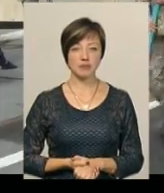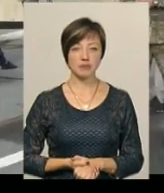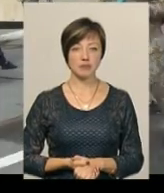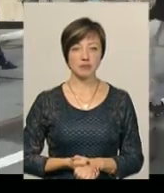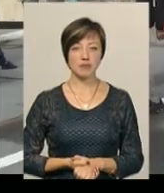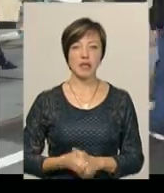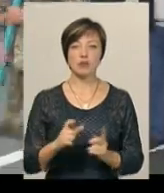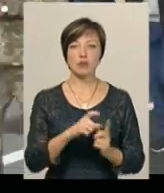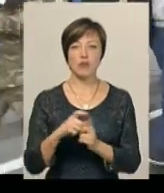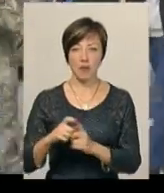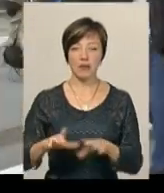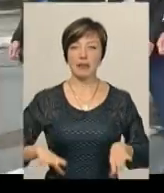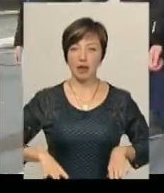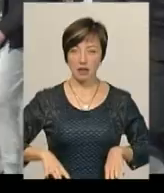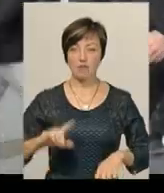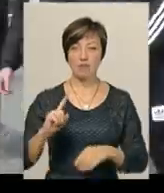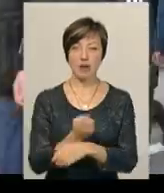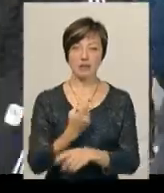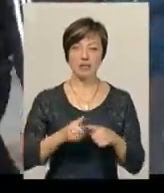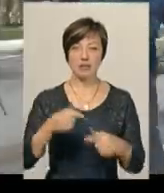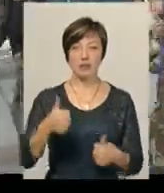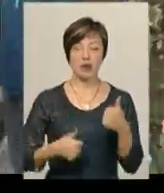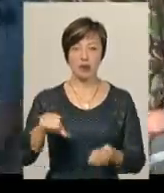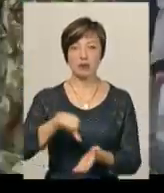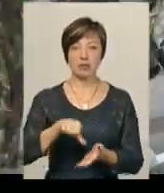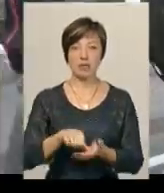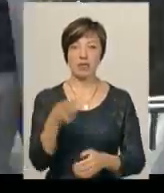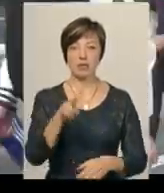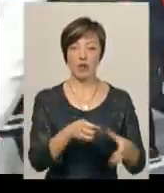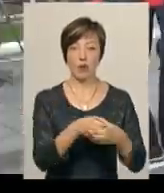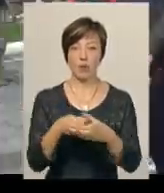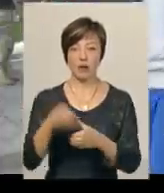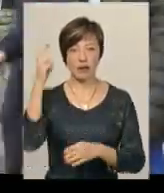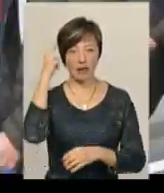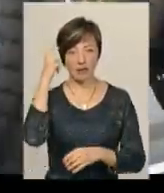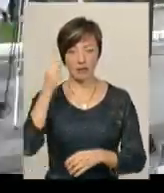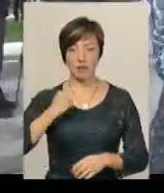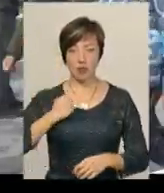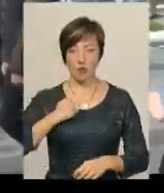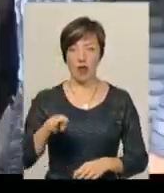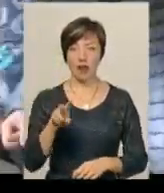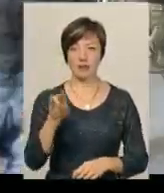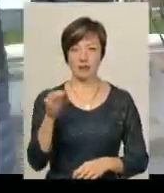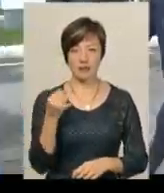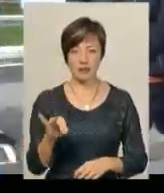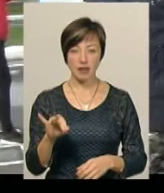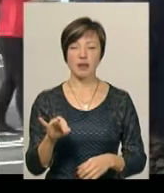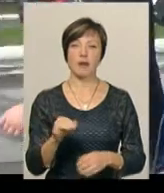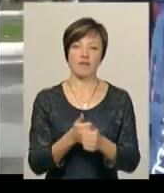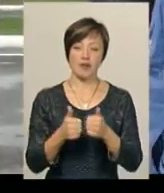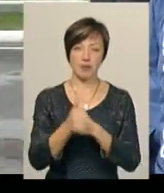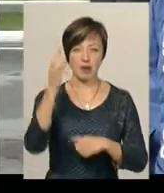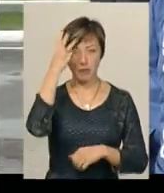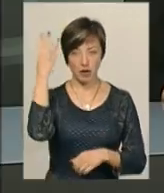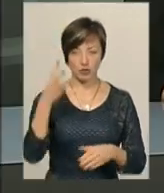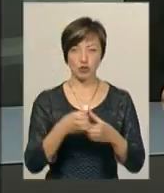За словами Гаррі Осідлевича, вперше в цих змаганнях брали участь дві команди Київського військового ліцею, який випередили